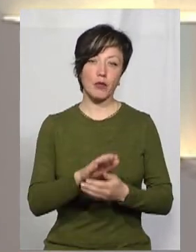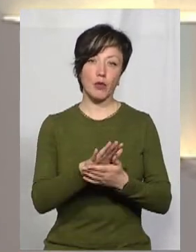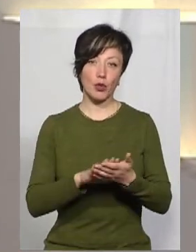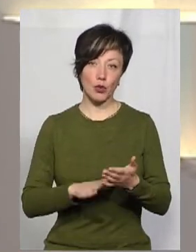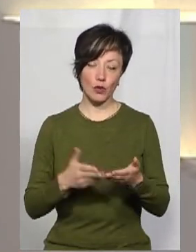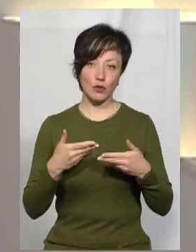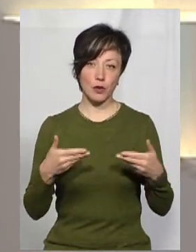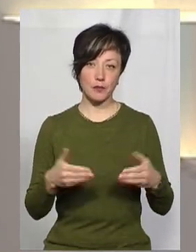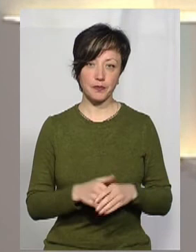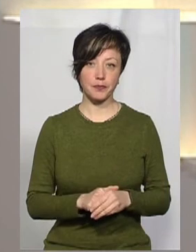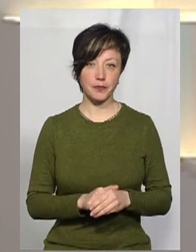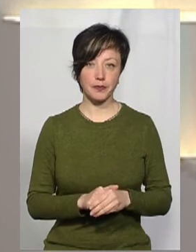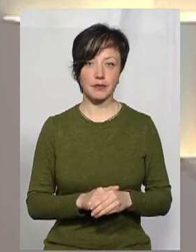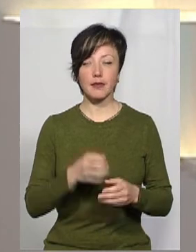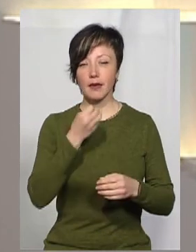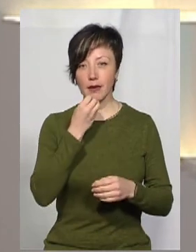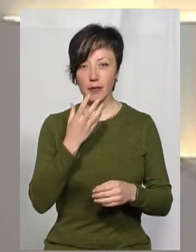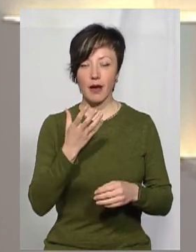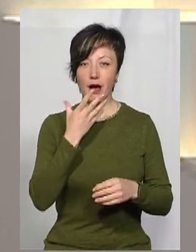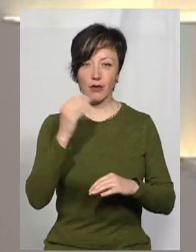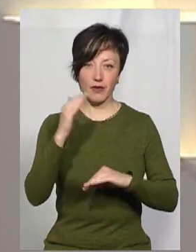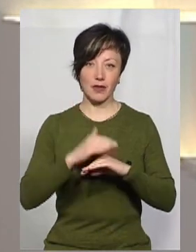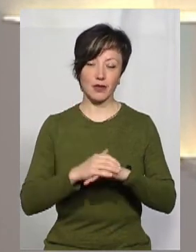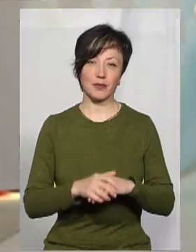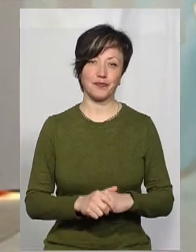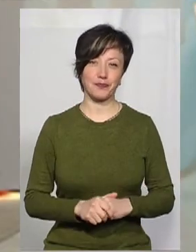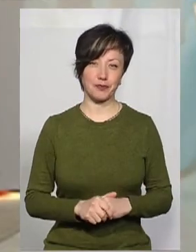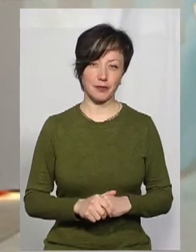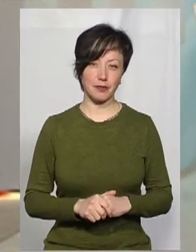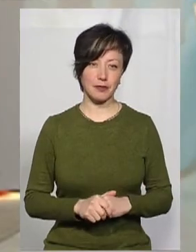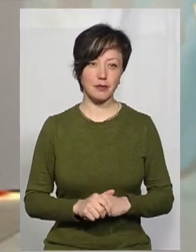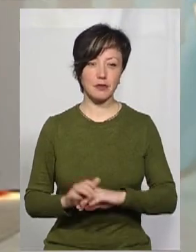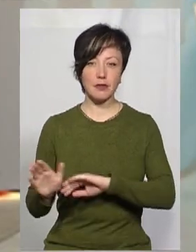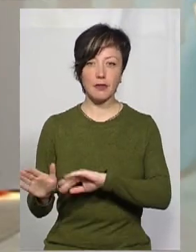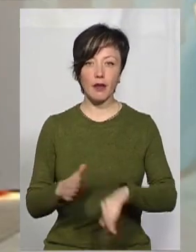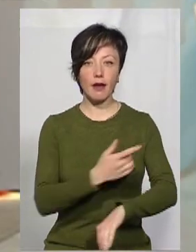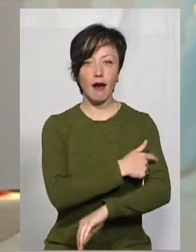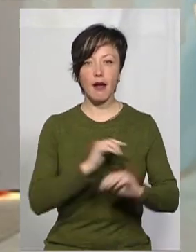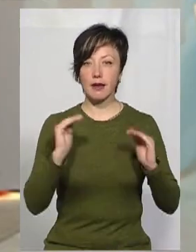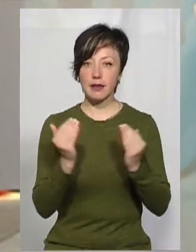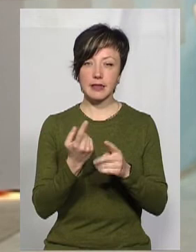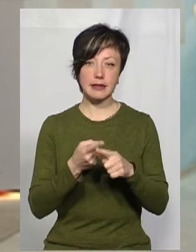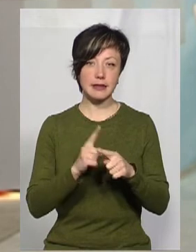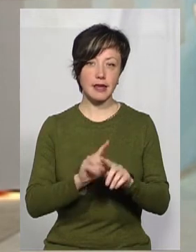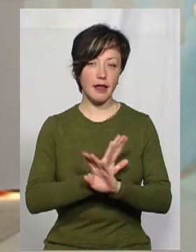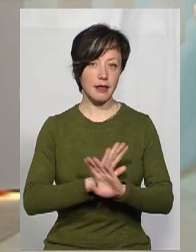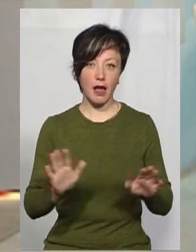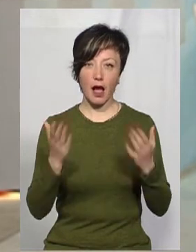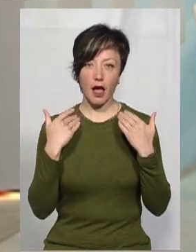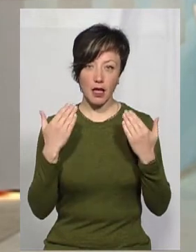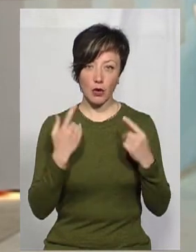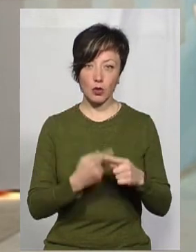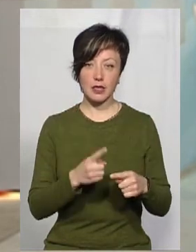а ми продовжуємо. Дякую вам, гарного вечора. Навзаєм. Карантин – це не канікули. І